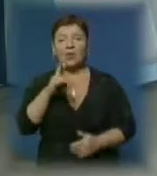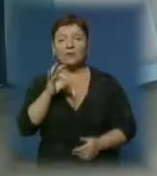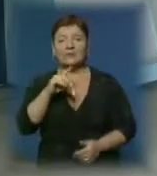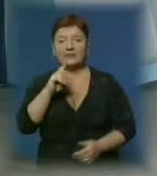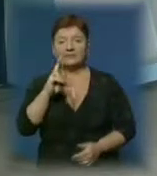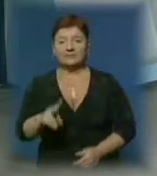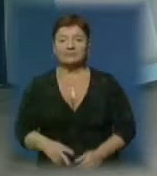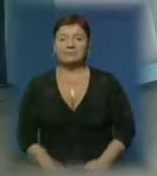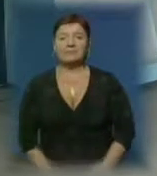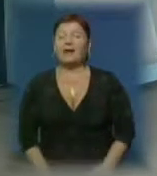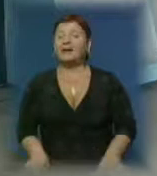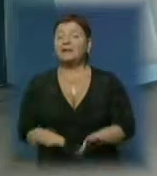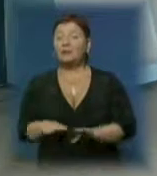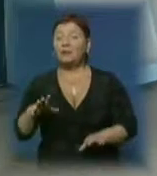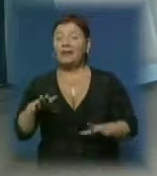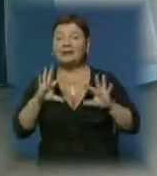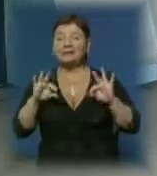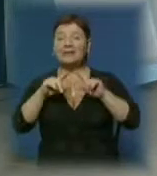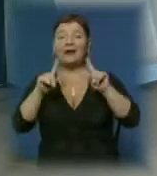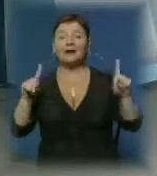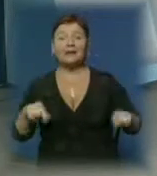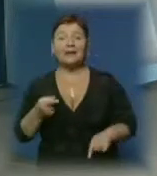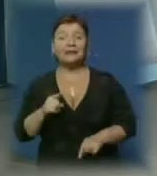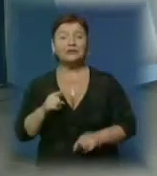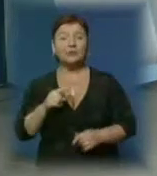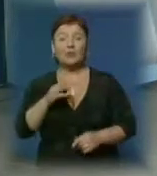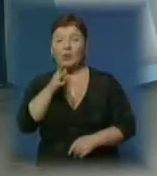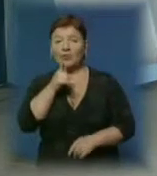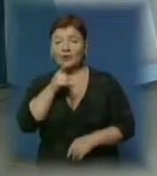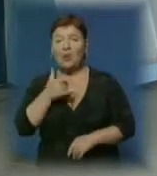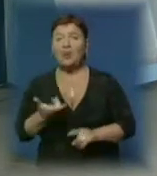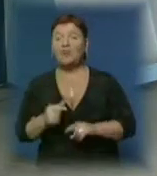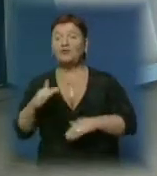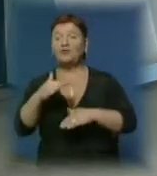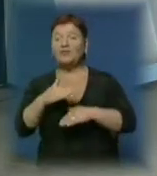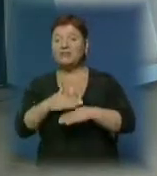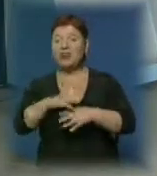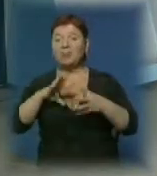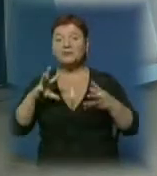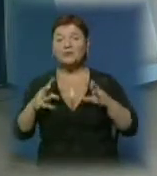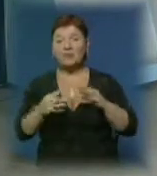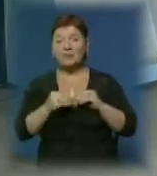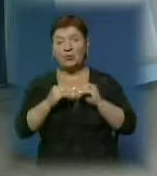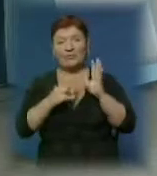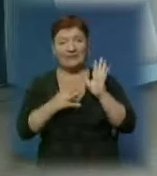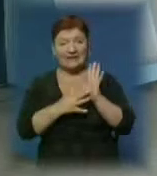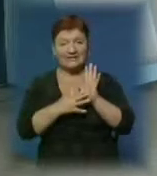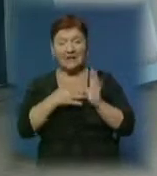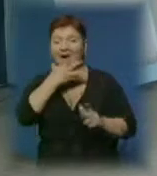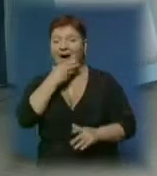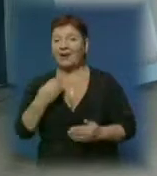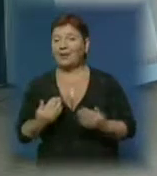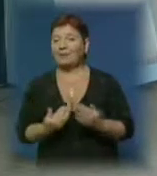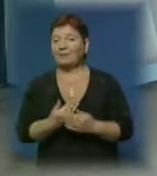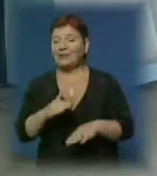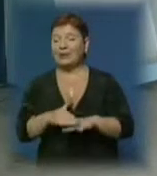Такою була інформаційна картина дня на цю годину. Більше у вечірньому підсумковому випуску о 19-й. Гарних новин,